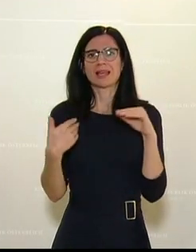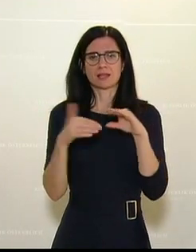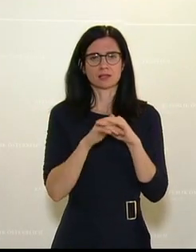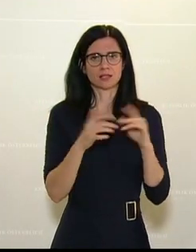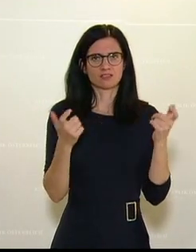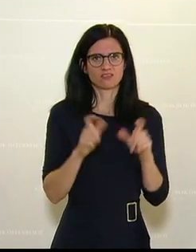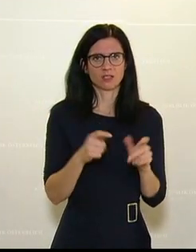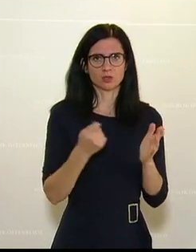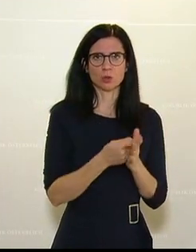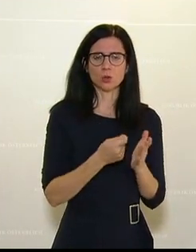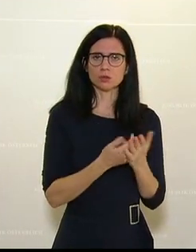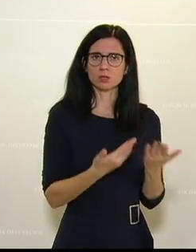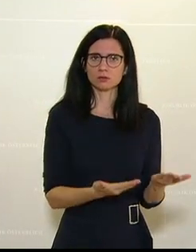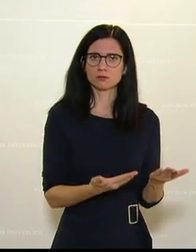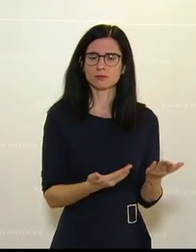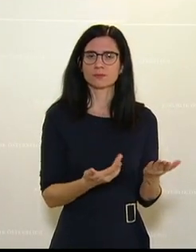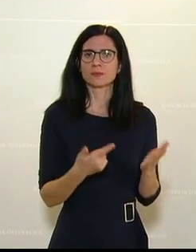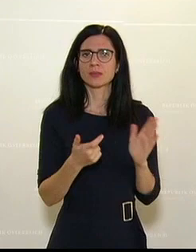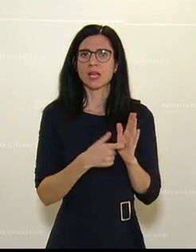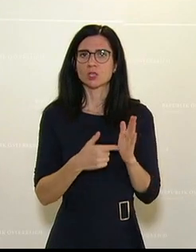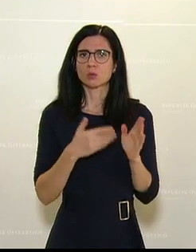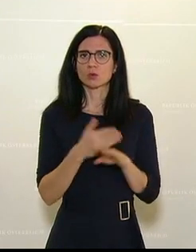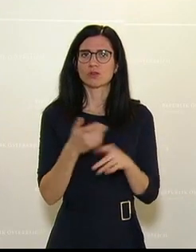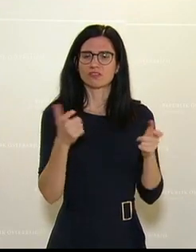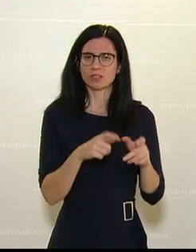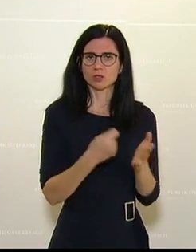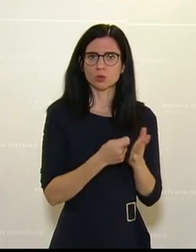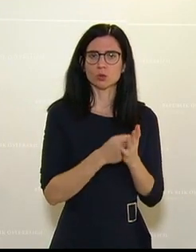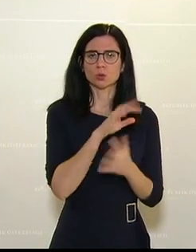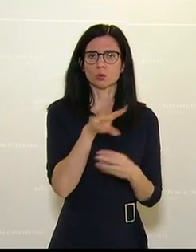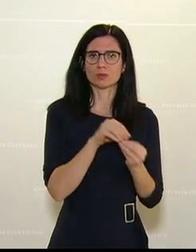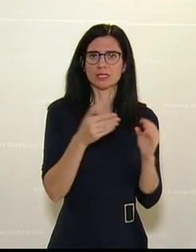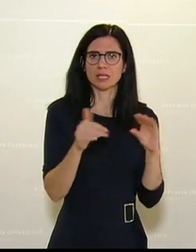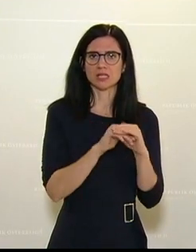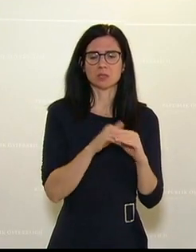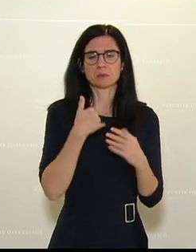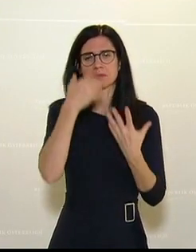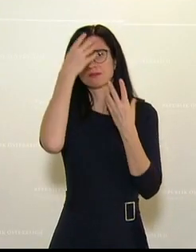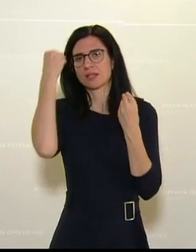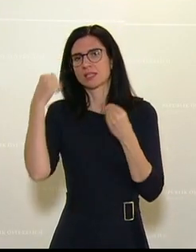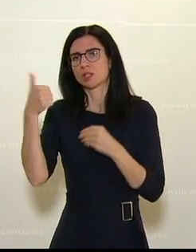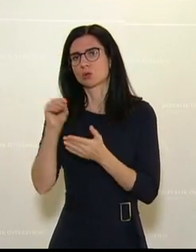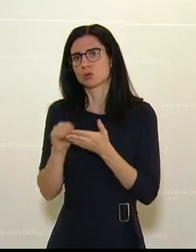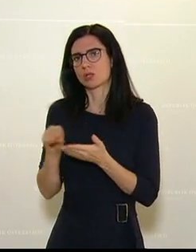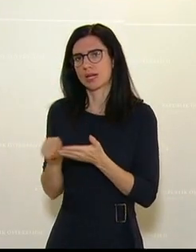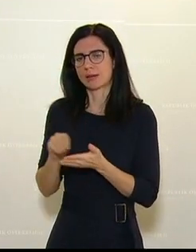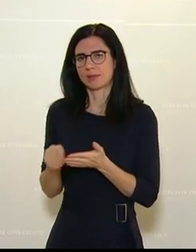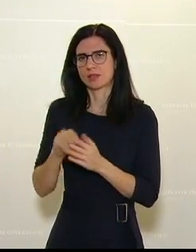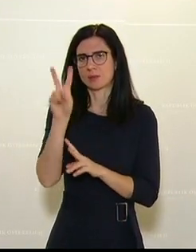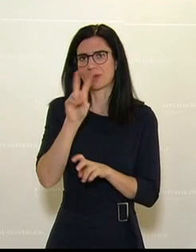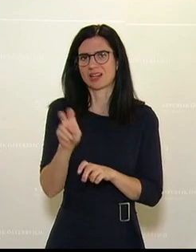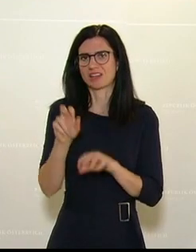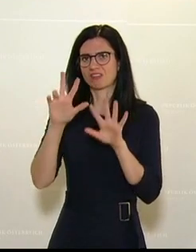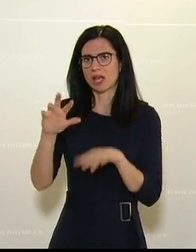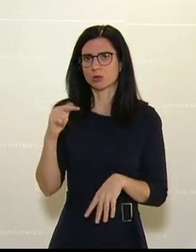der Fixkosten, den Anspruch für Fixkosten und den Umsatzersatz einfach vergessen hat, hineinzuschreiben. In dem §